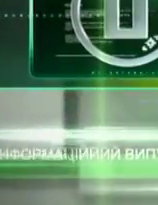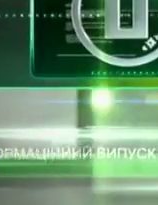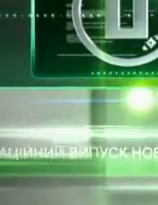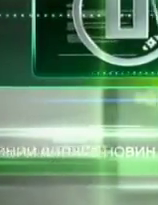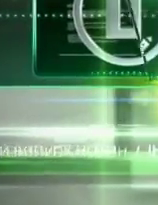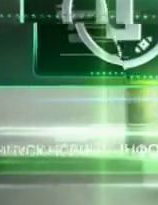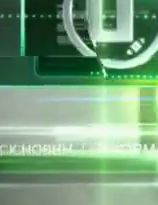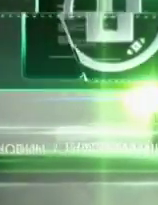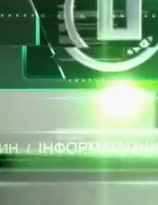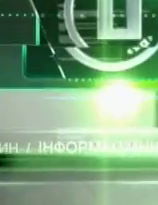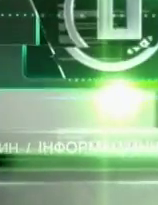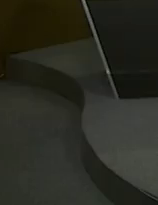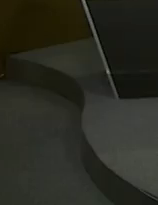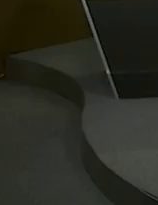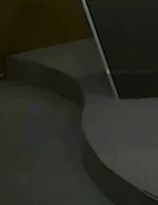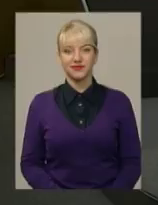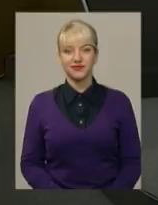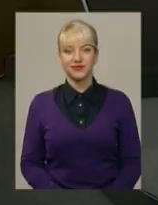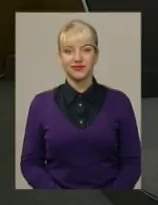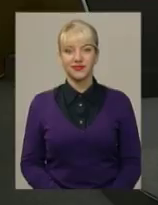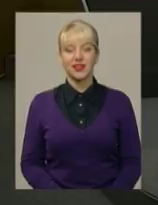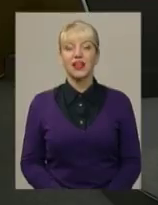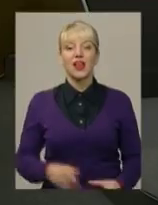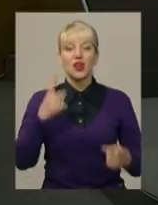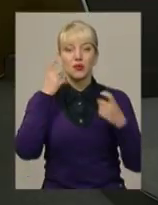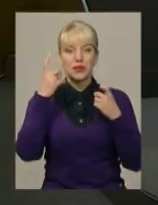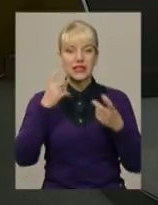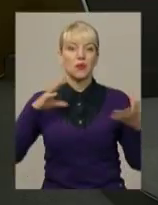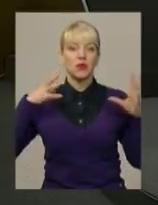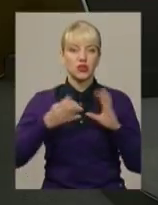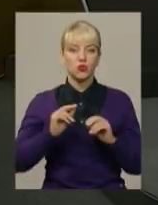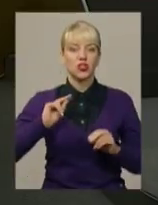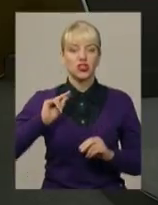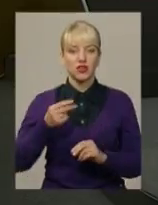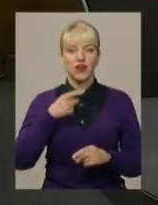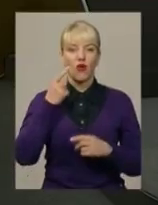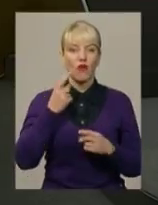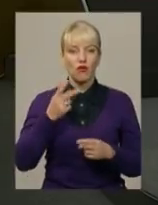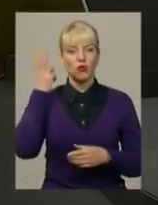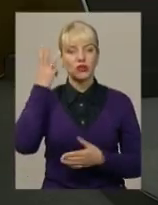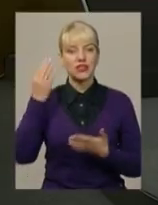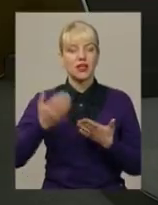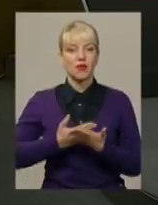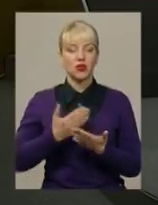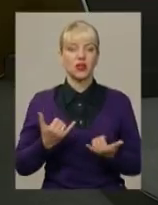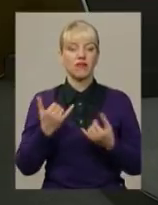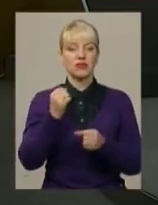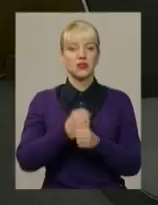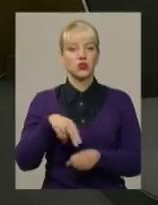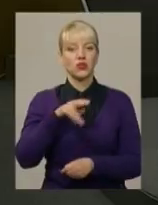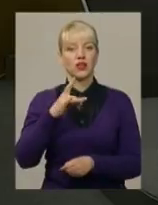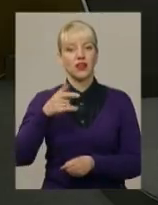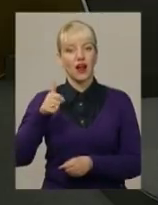Музика Про інформаційні підсумги четверга говоримо у Подільській панорамі у студії Надія